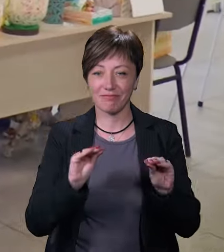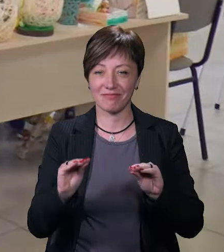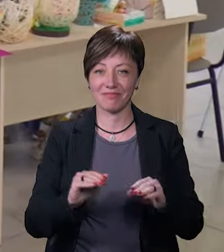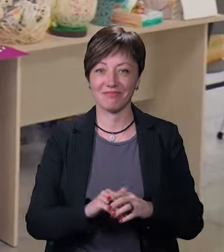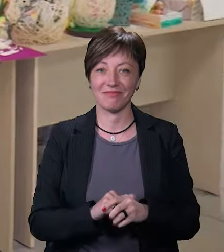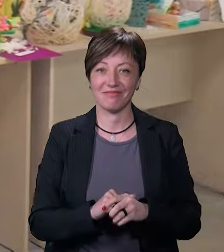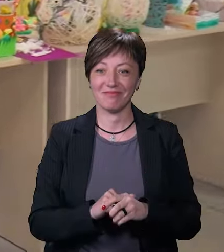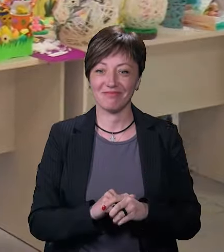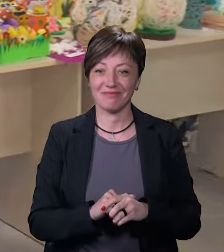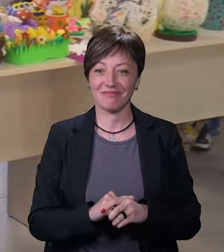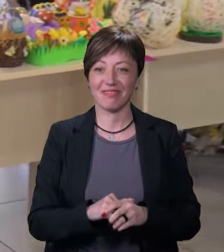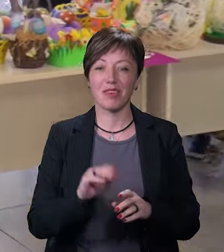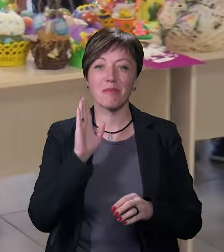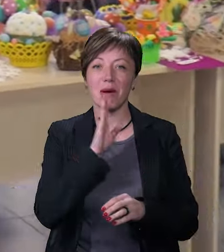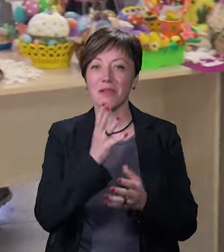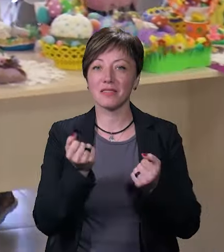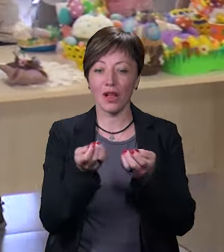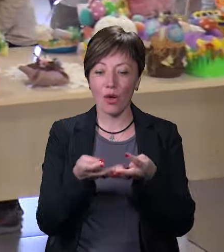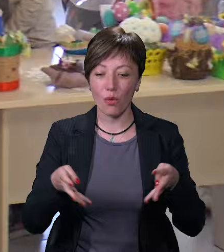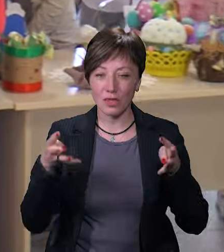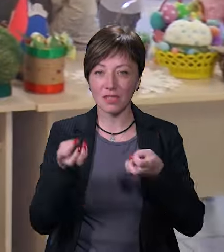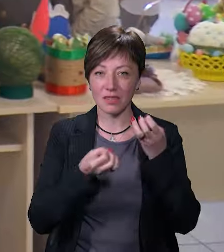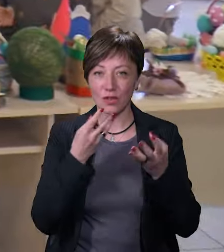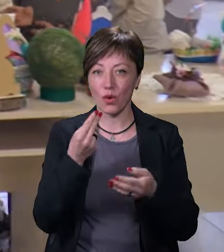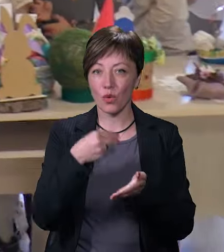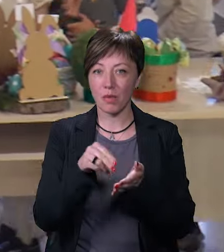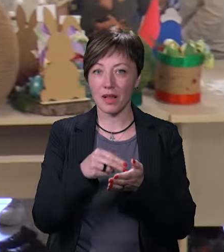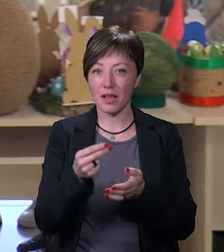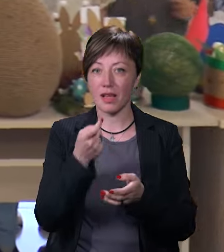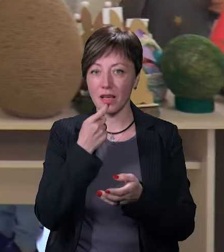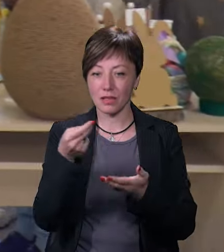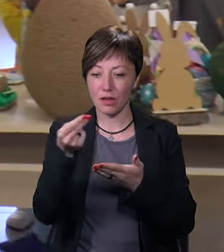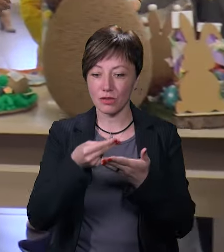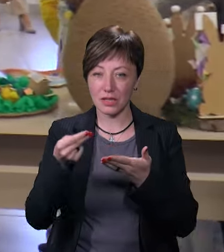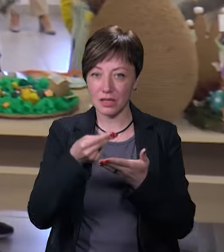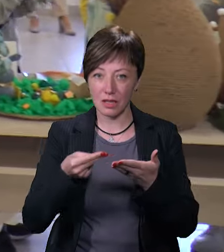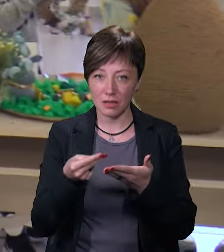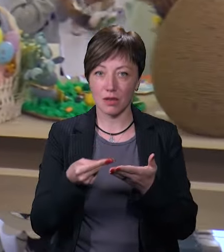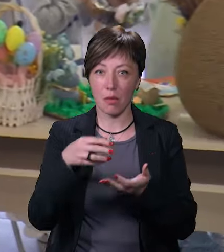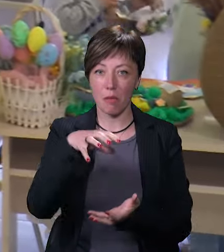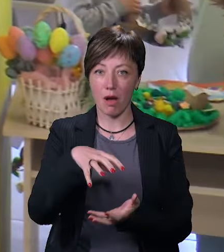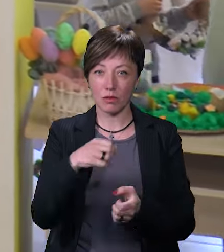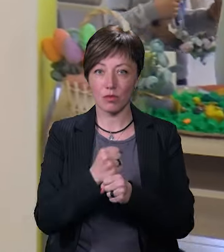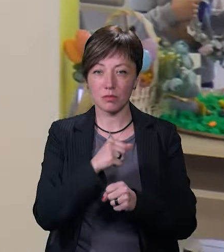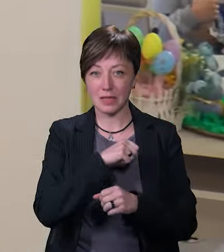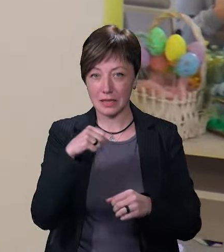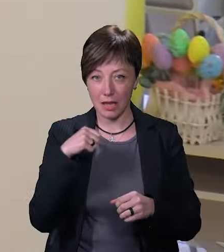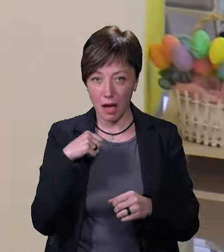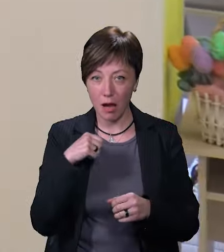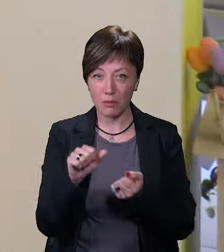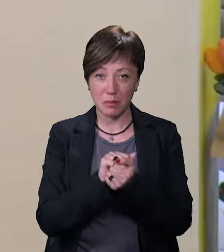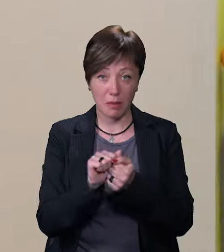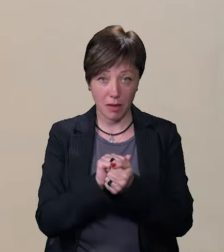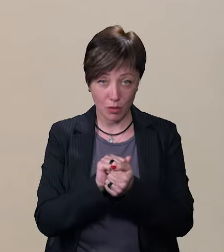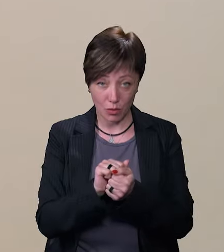взяла кошик від квітів, купила яєчка, я їх розказав фарбою, паску я робив сам з